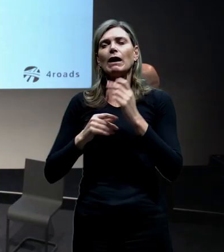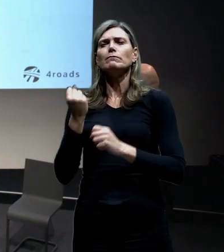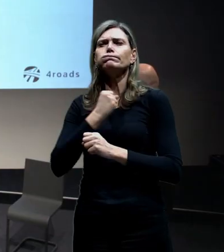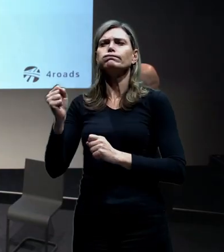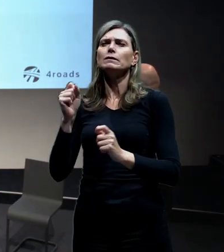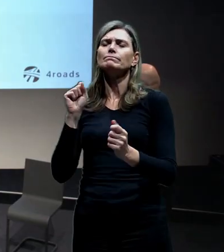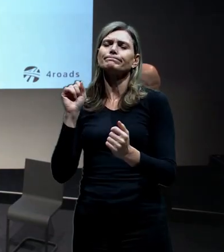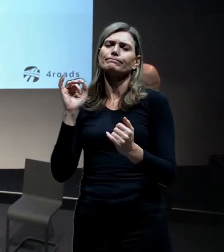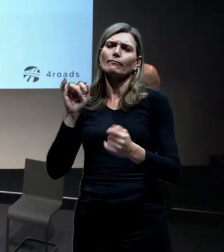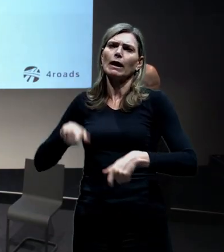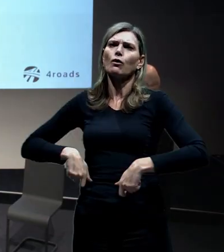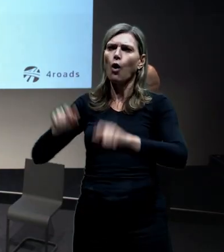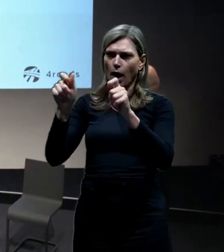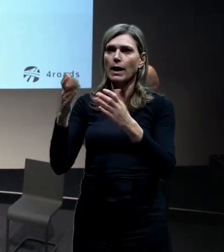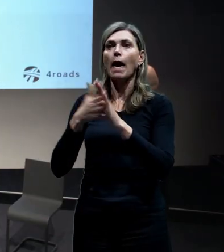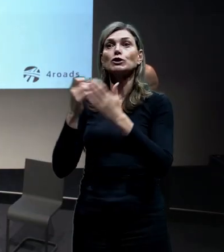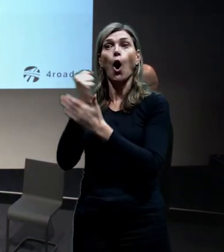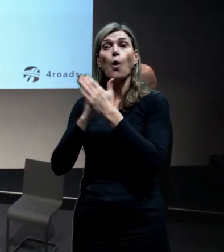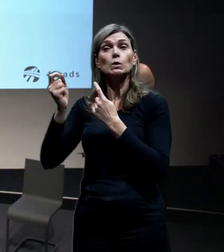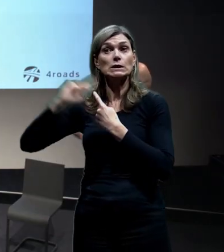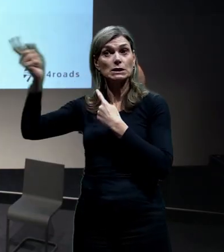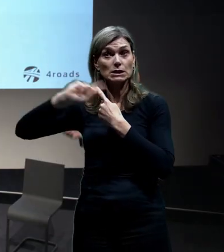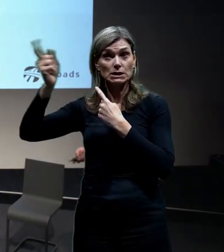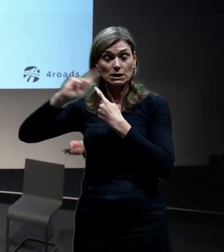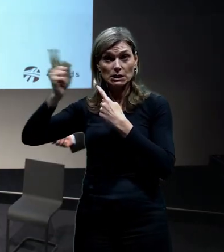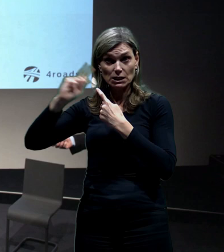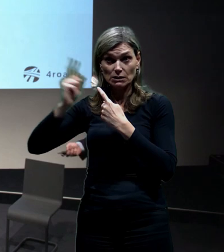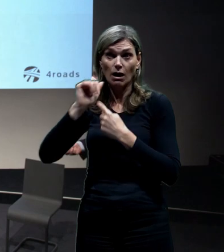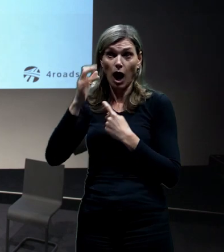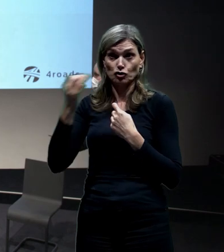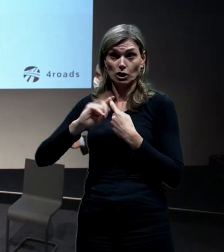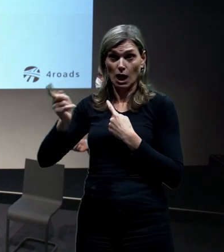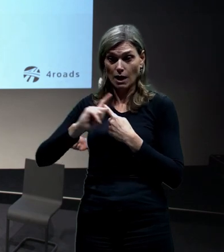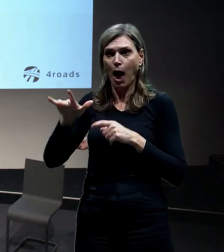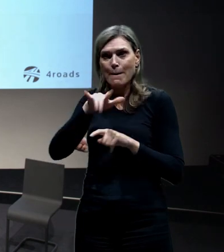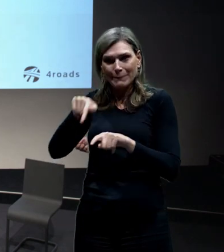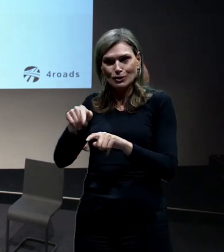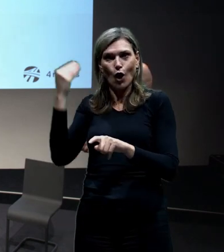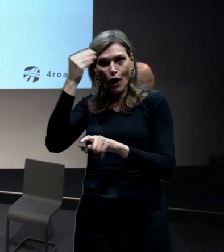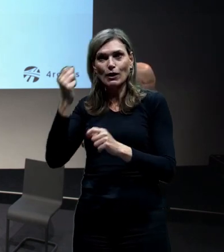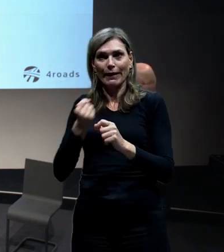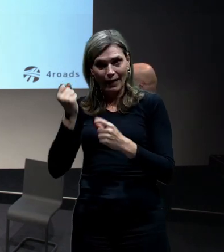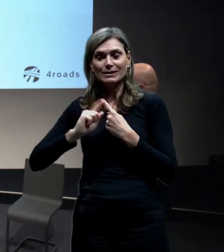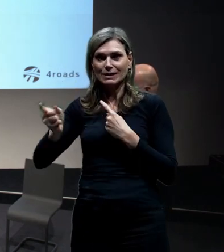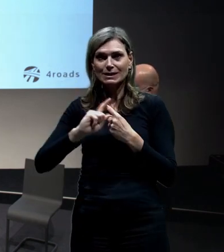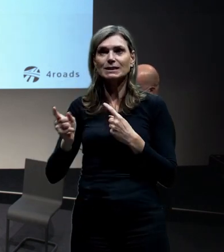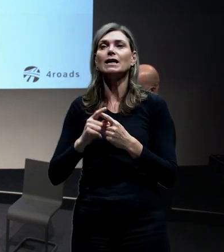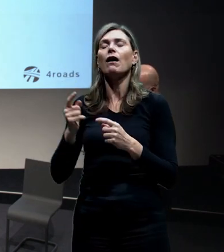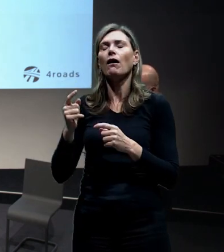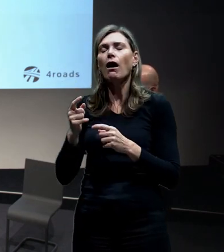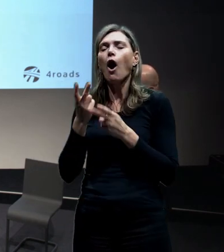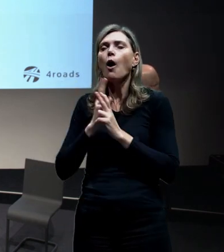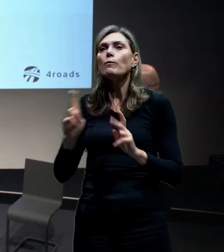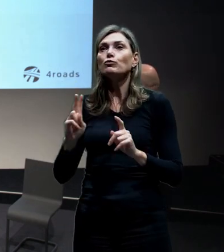například obyvatelé Ústí nad Labem, kteří dneska dojíždějí po D8 a jedou dál Holešovičkama, zjistí, že za 25 minut mohou být